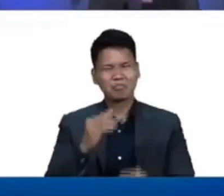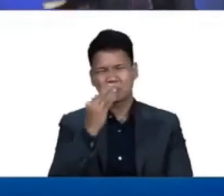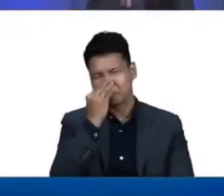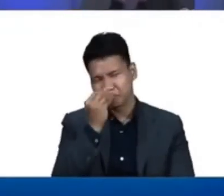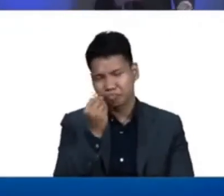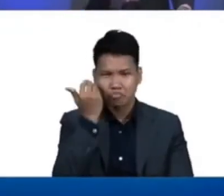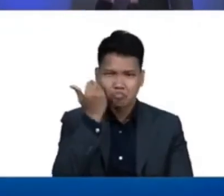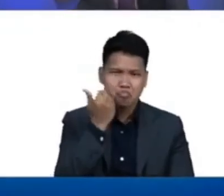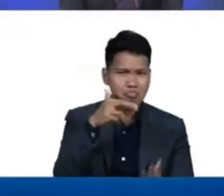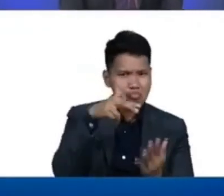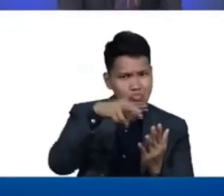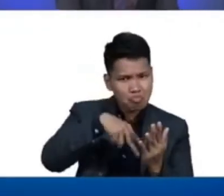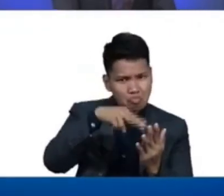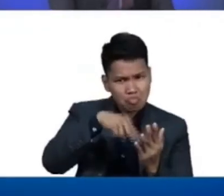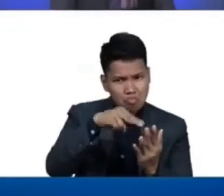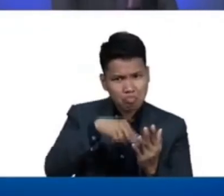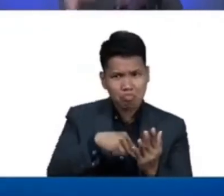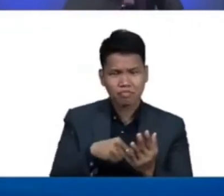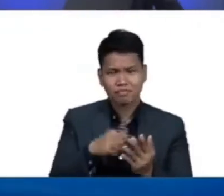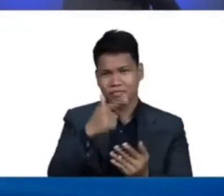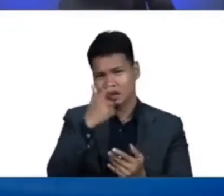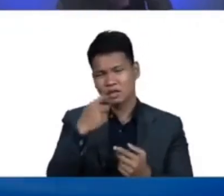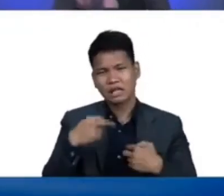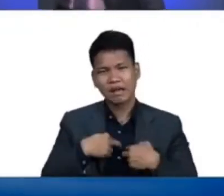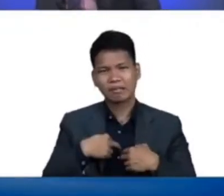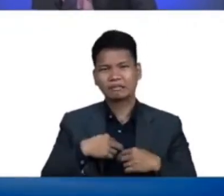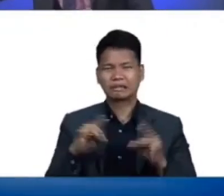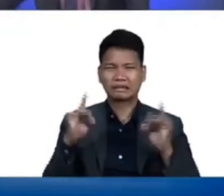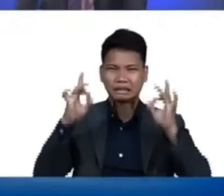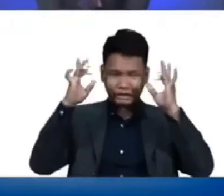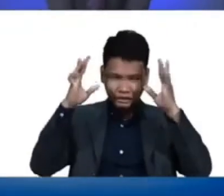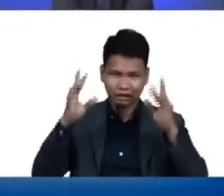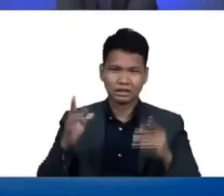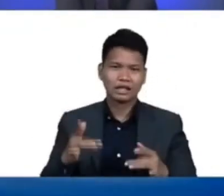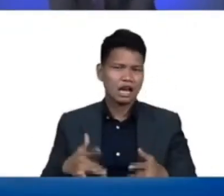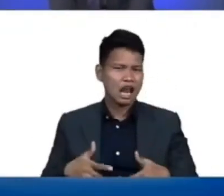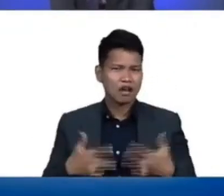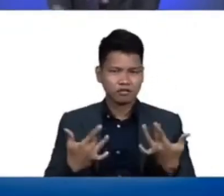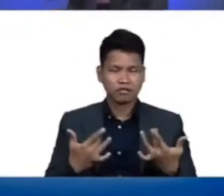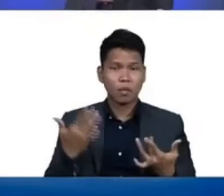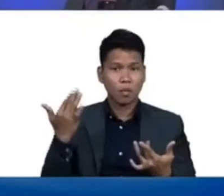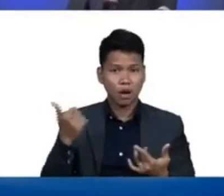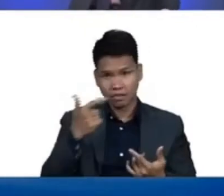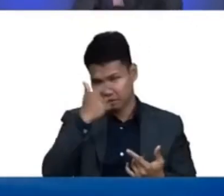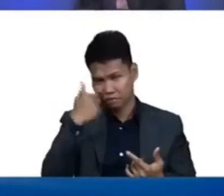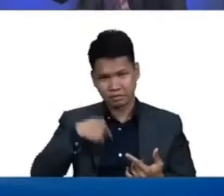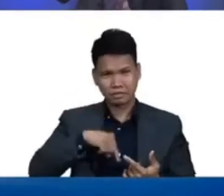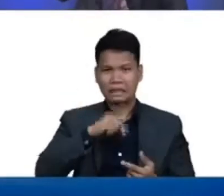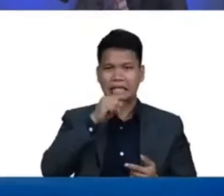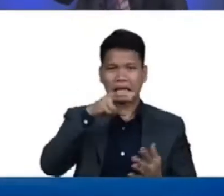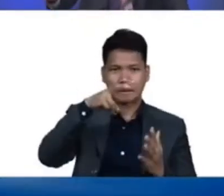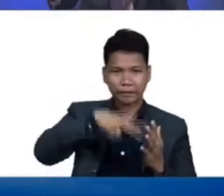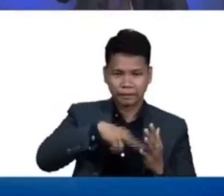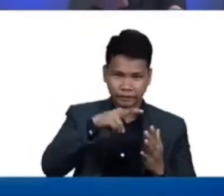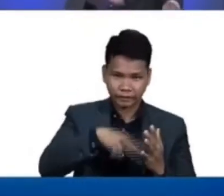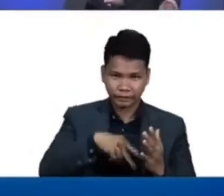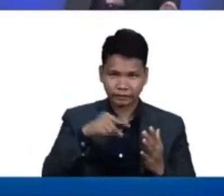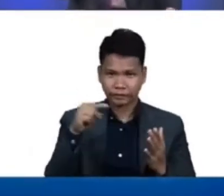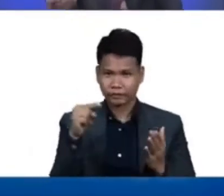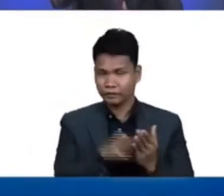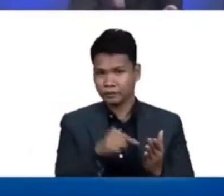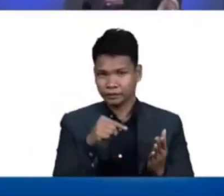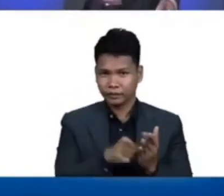tayo po ay nagkakaroon ng mga malumhang karamdaman it is because hindi po natin binabasa